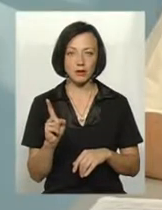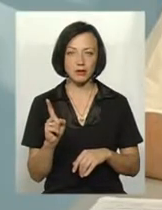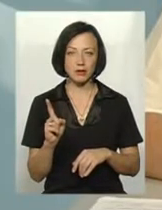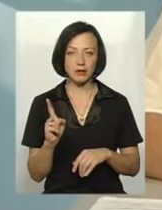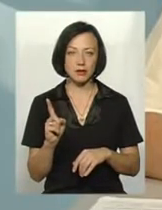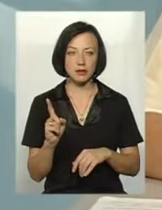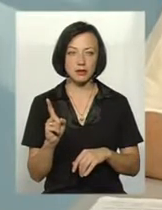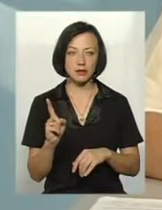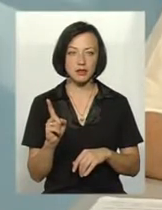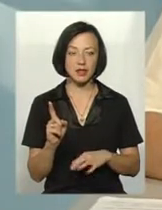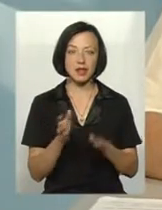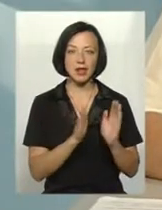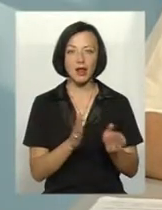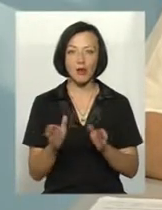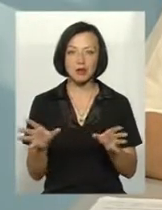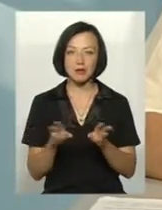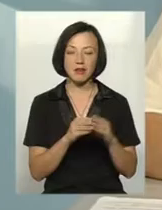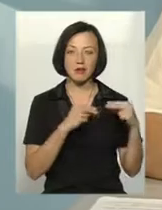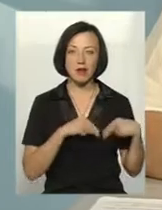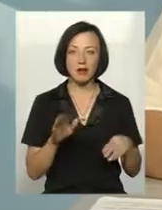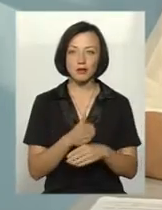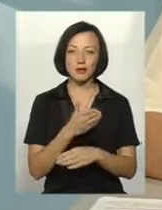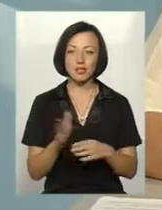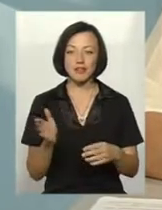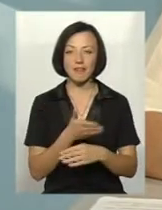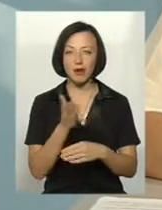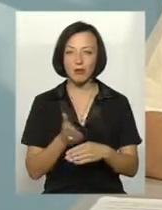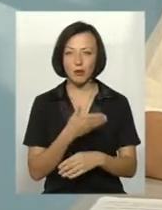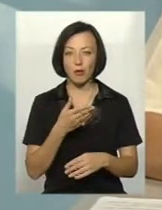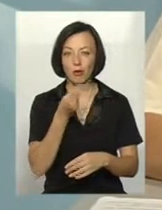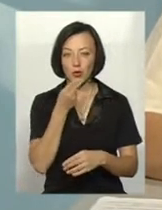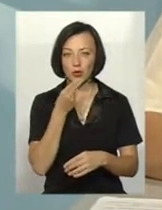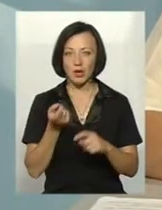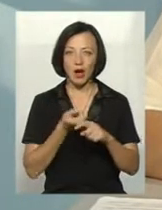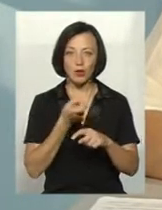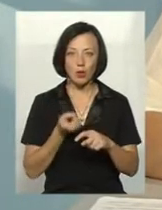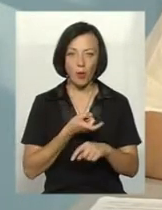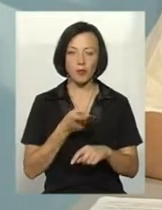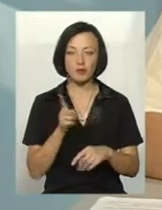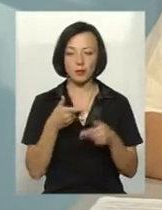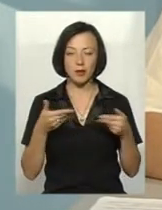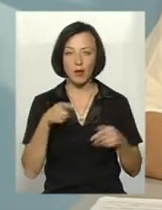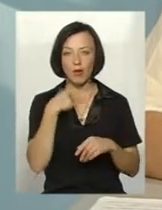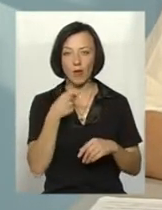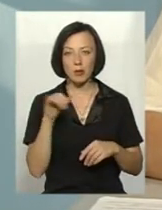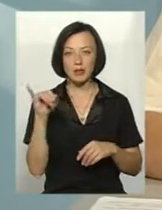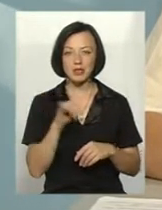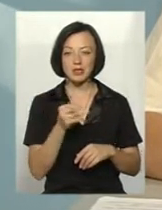налаговувати співпрацю між виробником продукції цієї самі картоплі що ми говоримо і